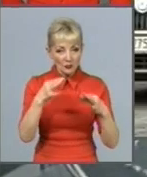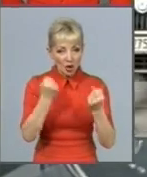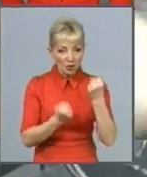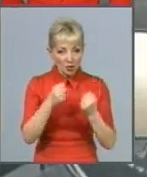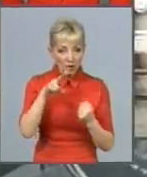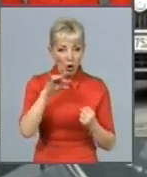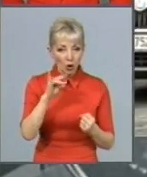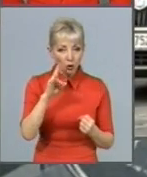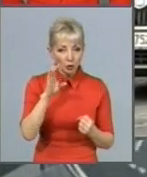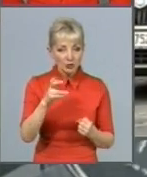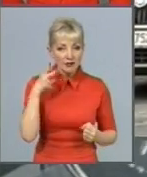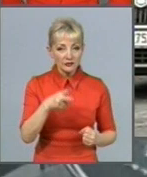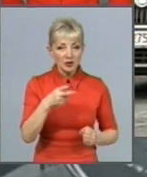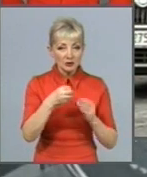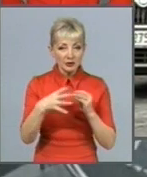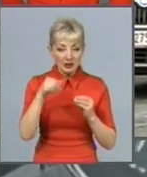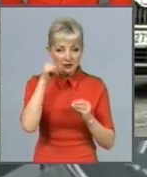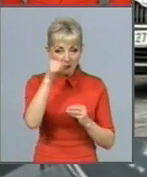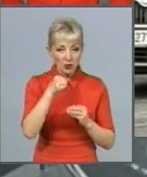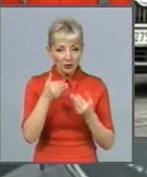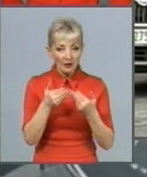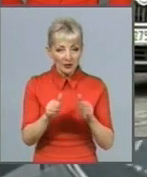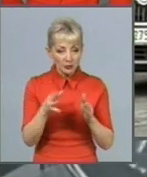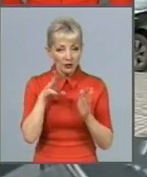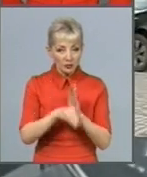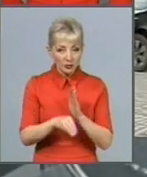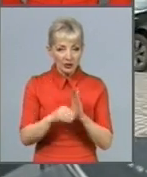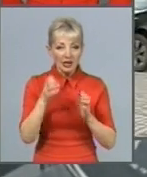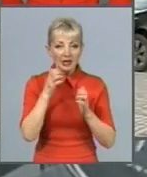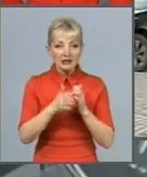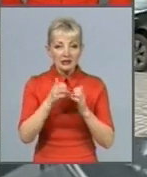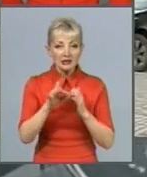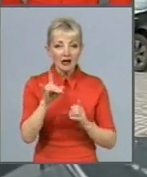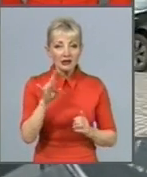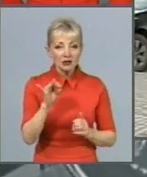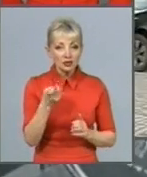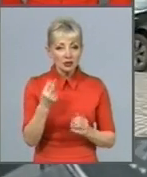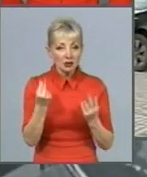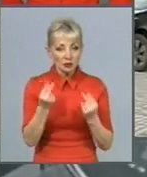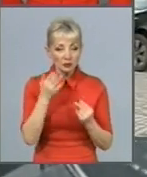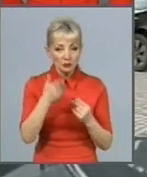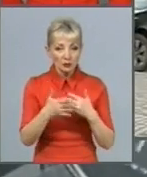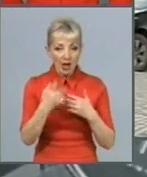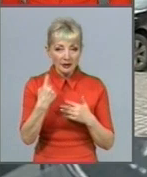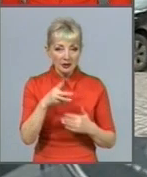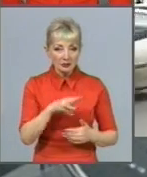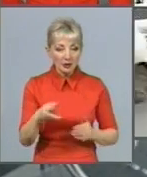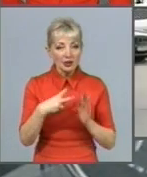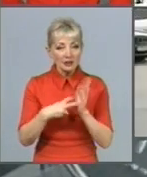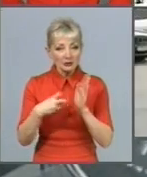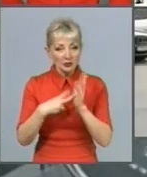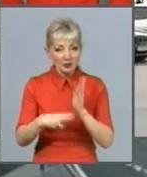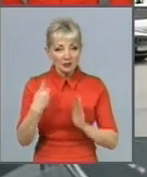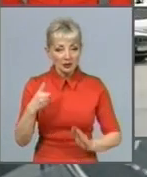2015 року, випуску включно. Середньоринкова вартість яких становить понад 1 мільйон 771 тисячу